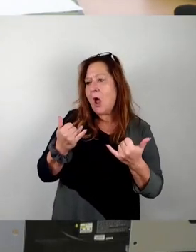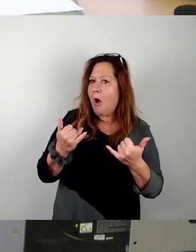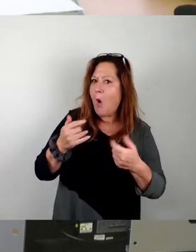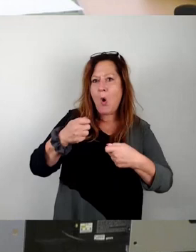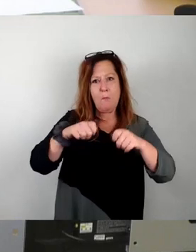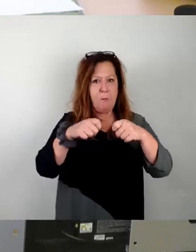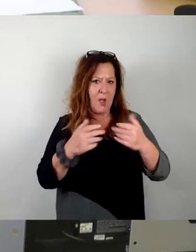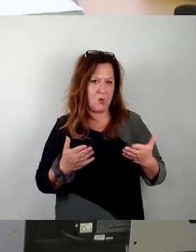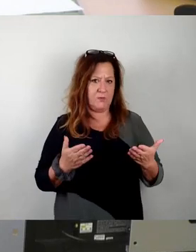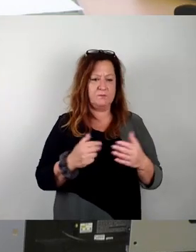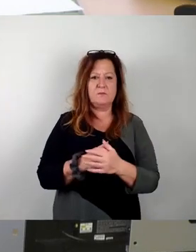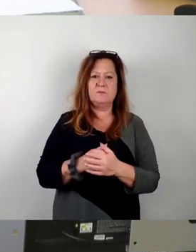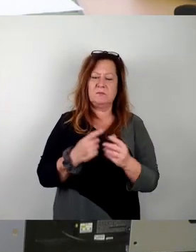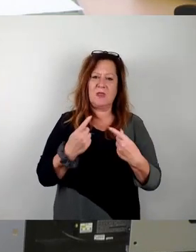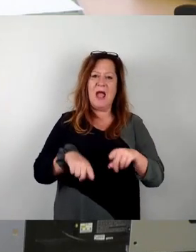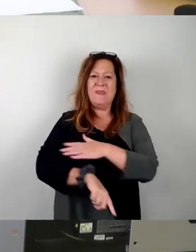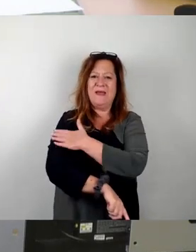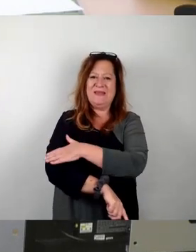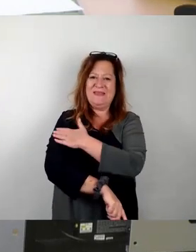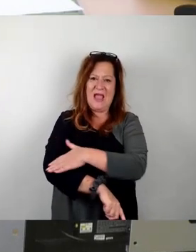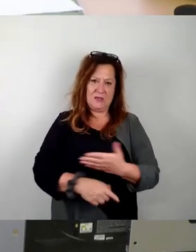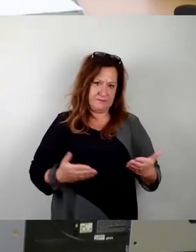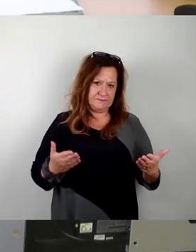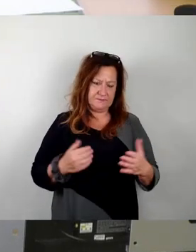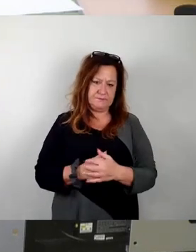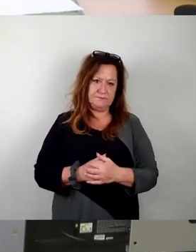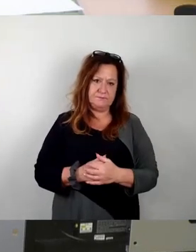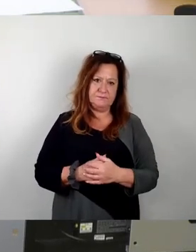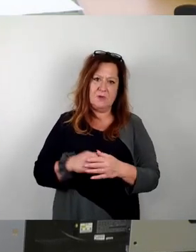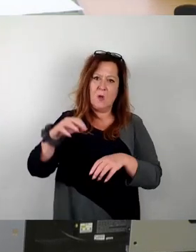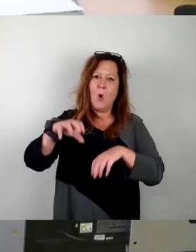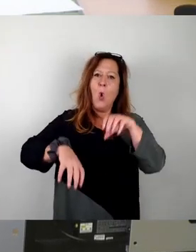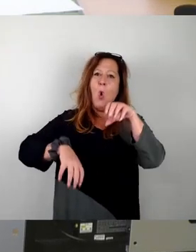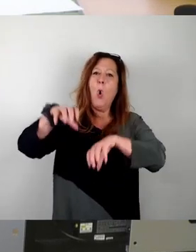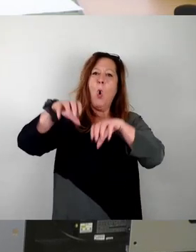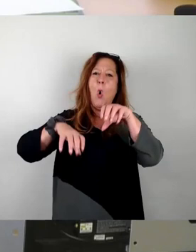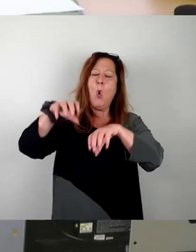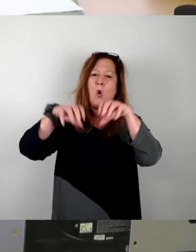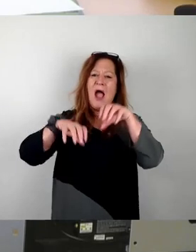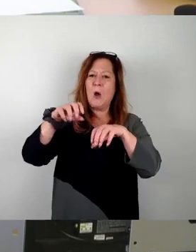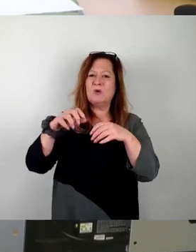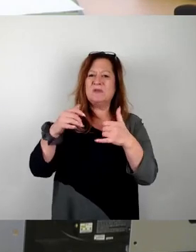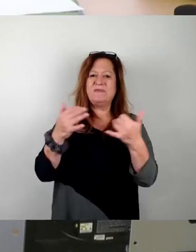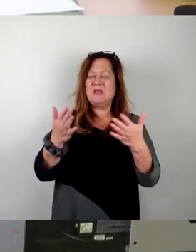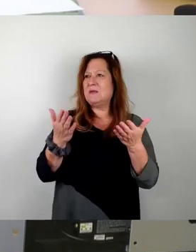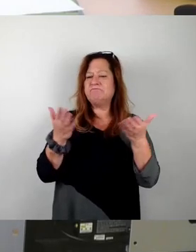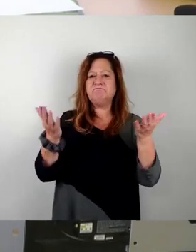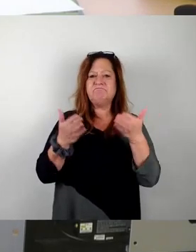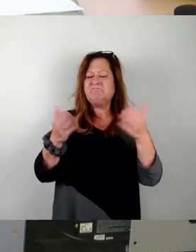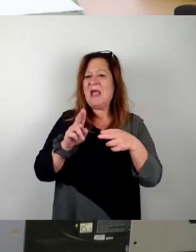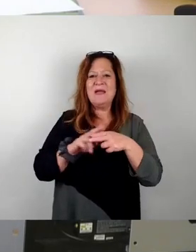Seite leitet er das Hochhausleitbild Werkzeuge ab, wie Hochhäuser